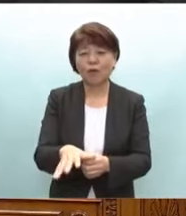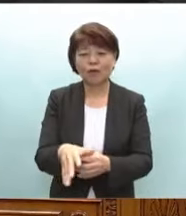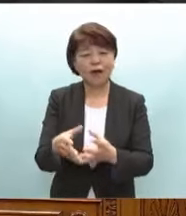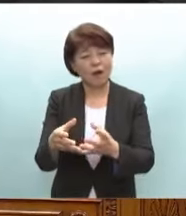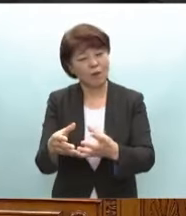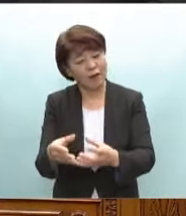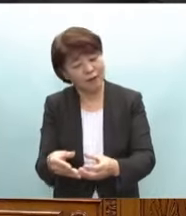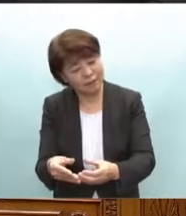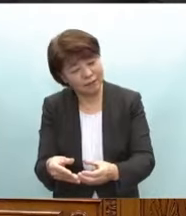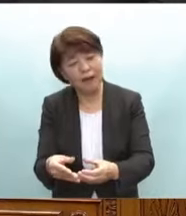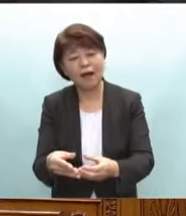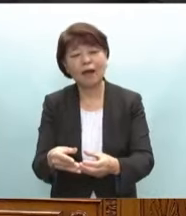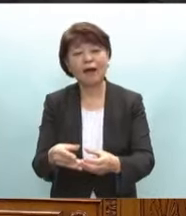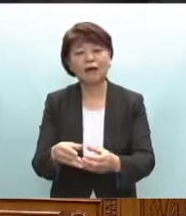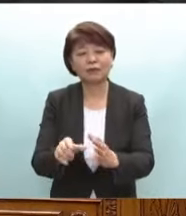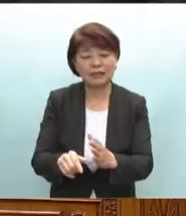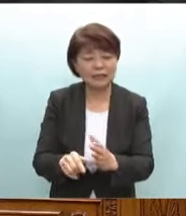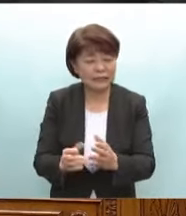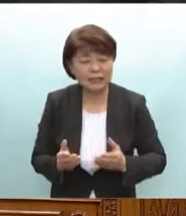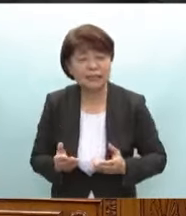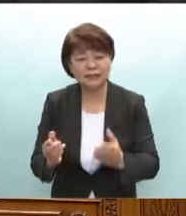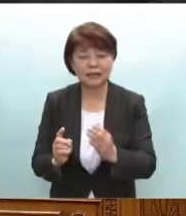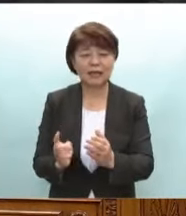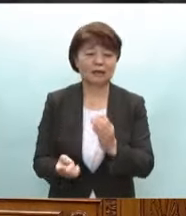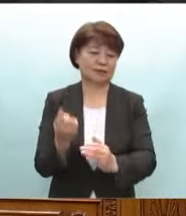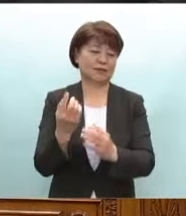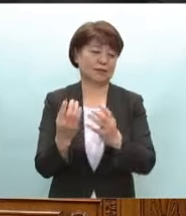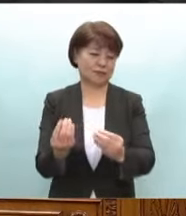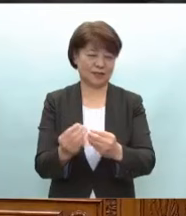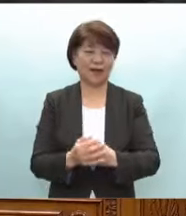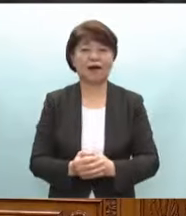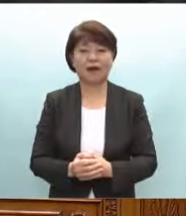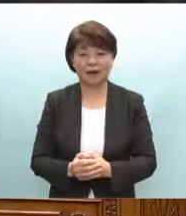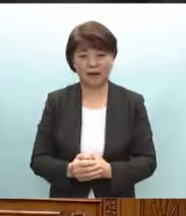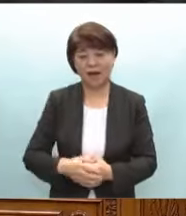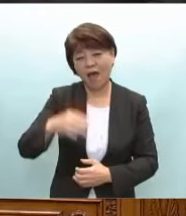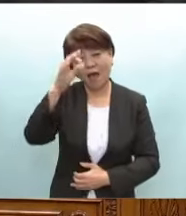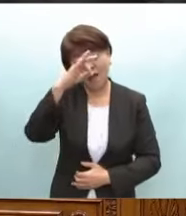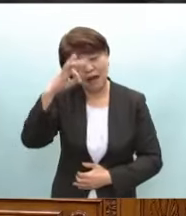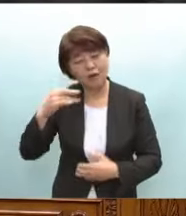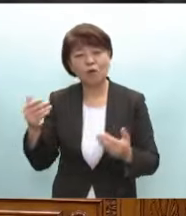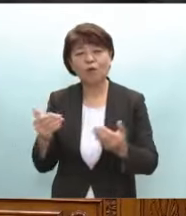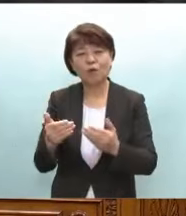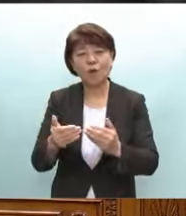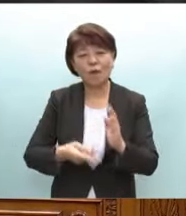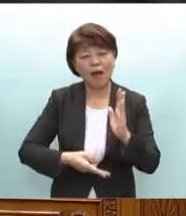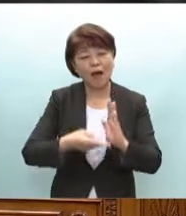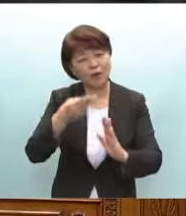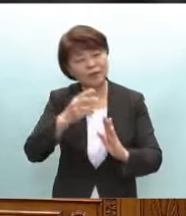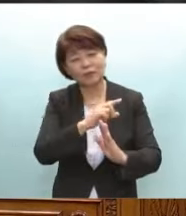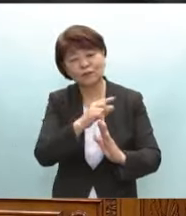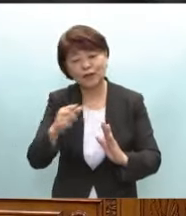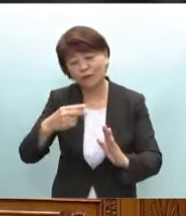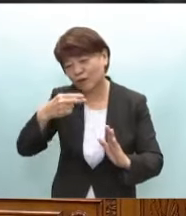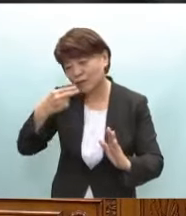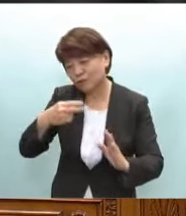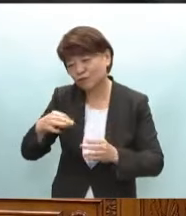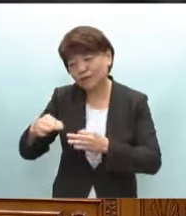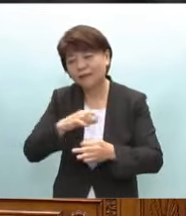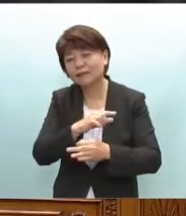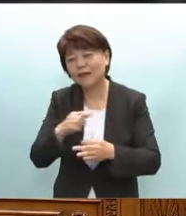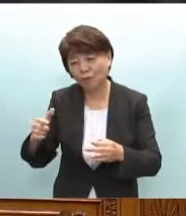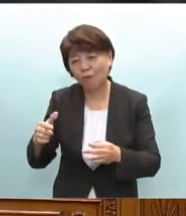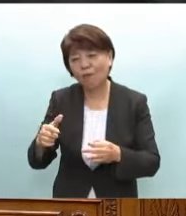乗り越えようとしていた矢先震災被害に見舞われました観光業では旅館ホテル飲食店などの施設や